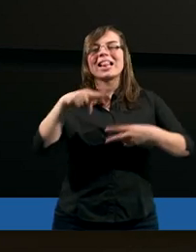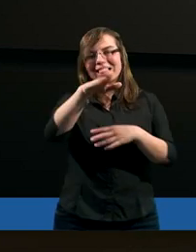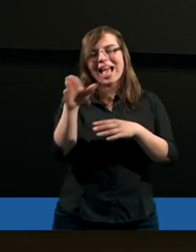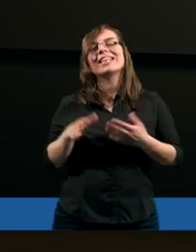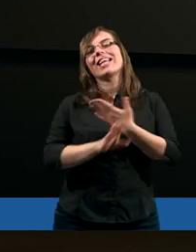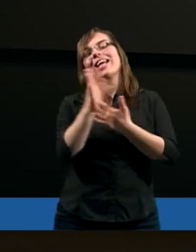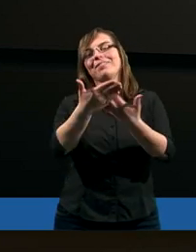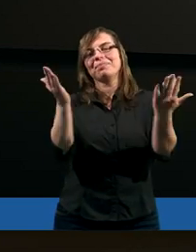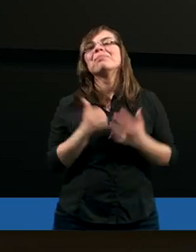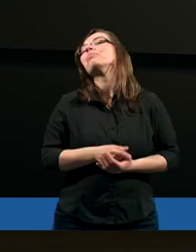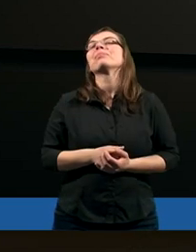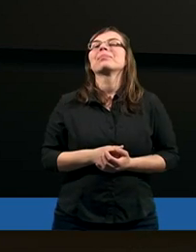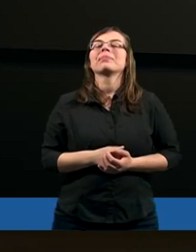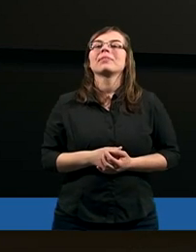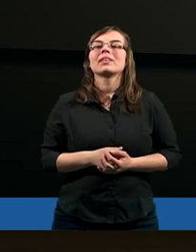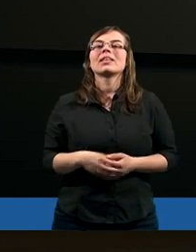antenie.